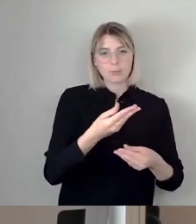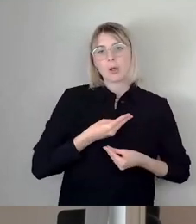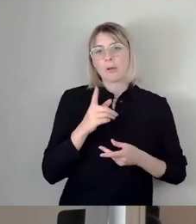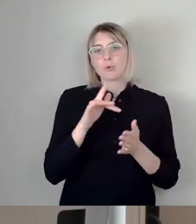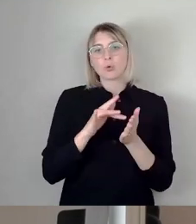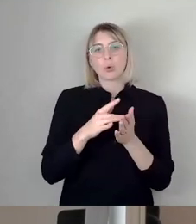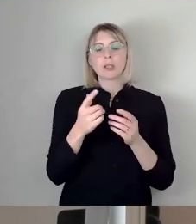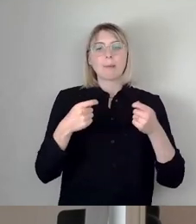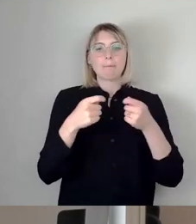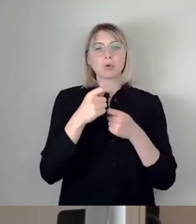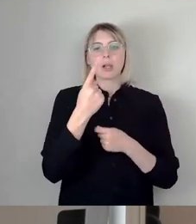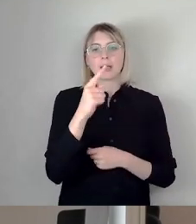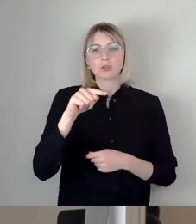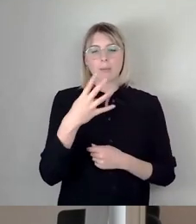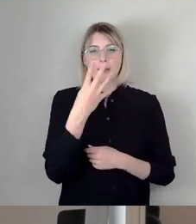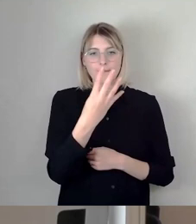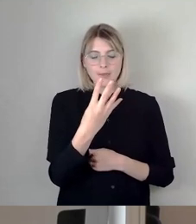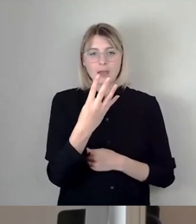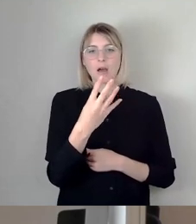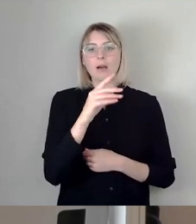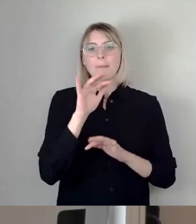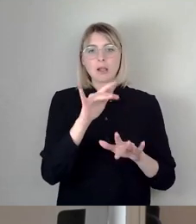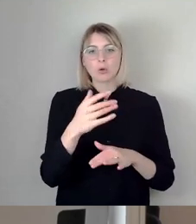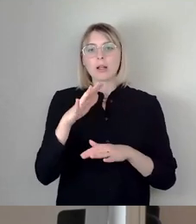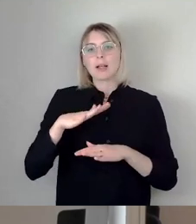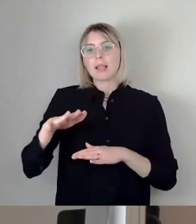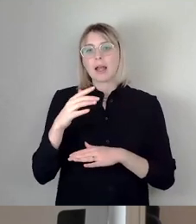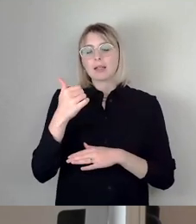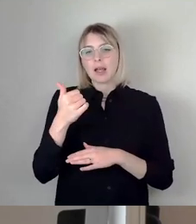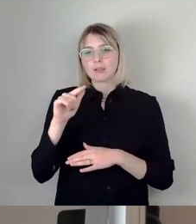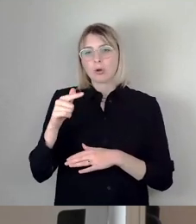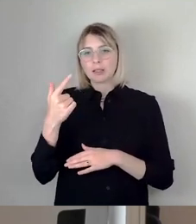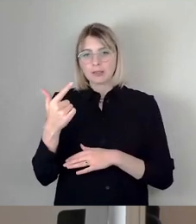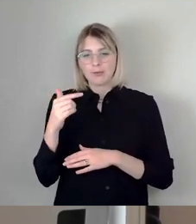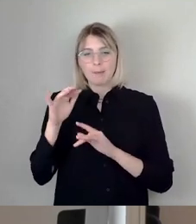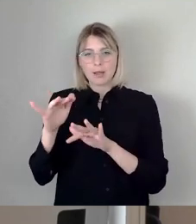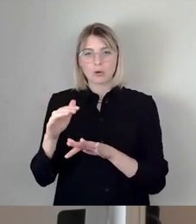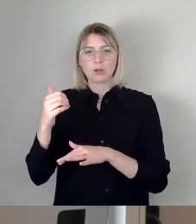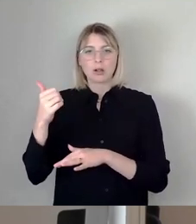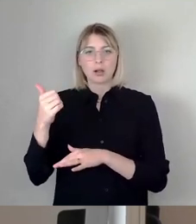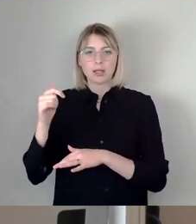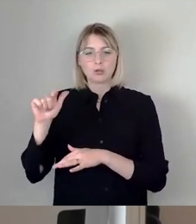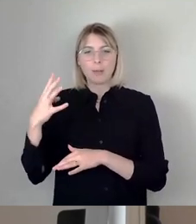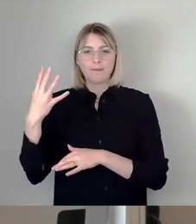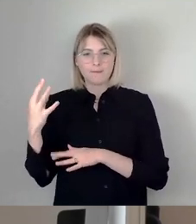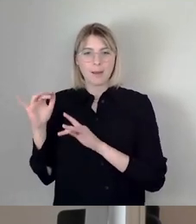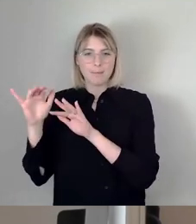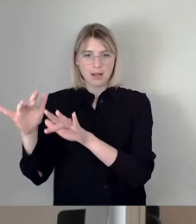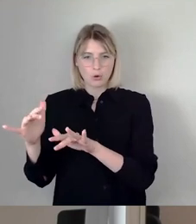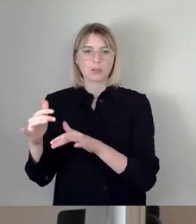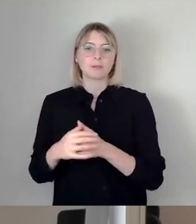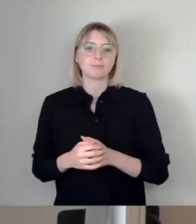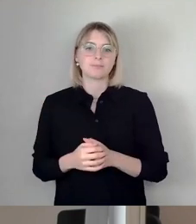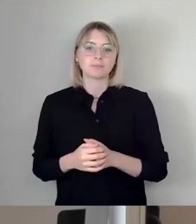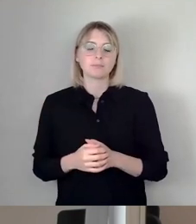das Land 1,2 Millionen und die Stadt 1,4 Millionen. Der zweite Bauabschnitt ist noch offen. Ich bin aber sehr